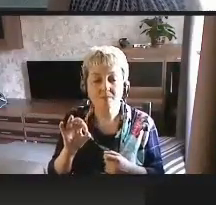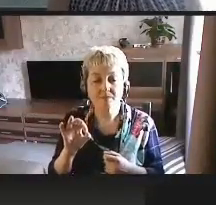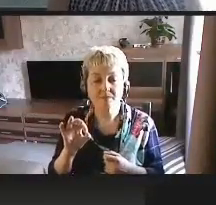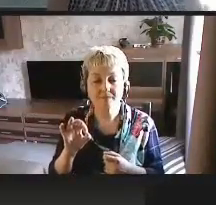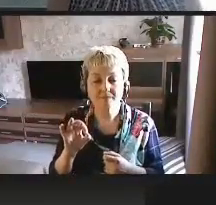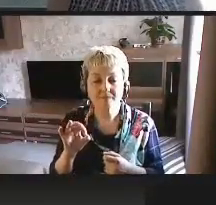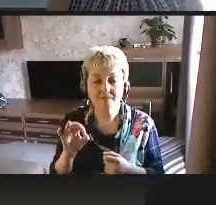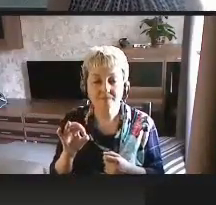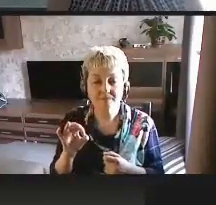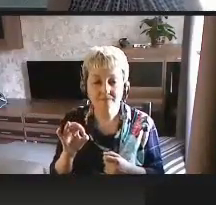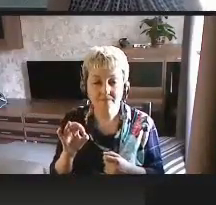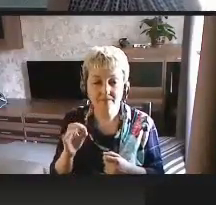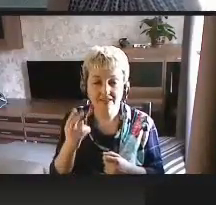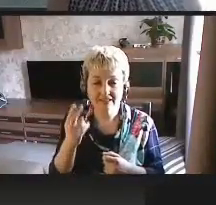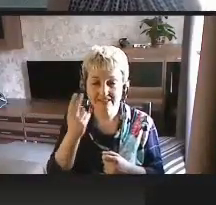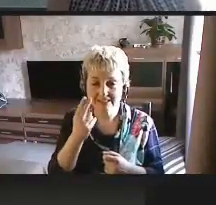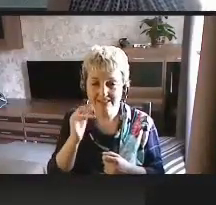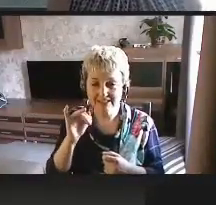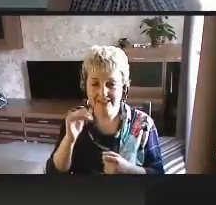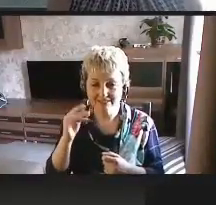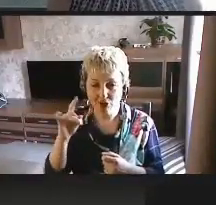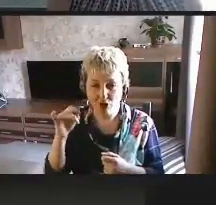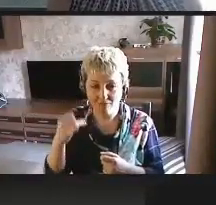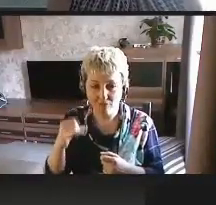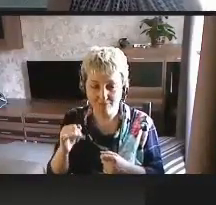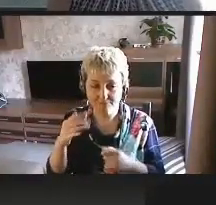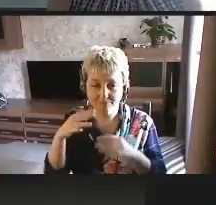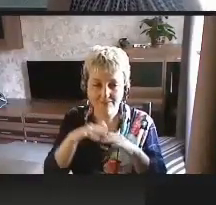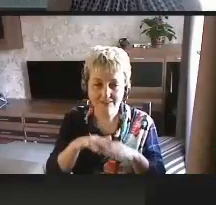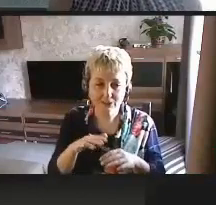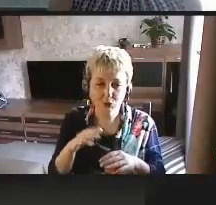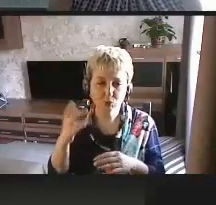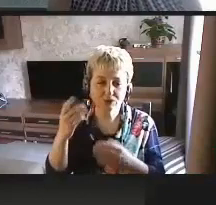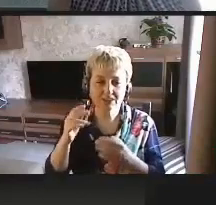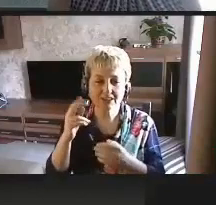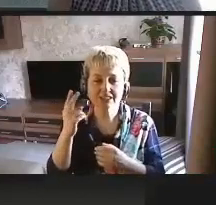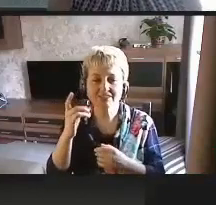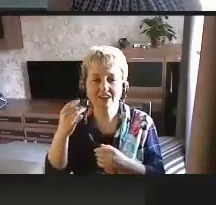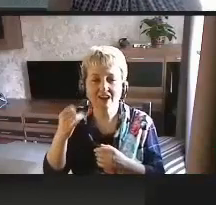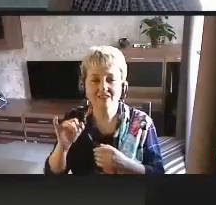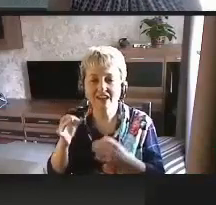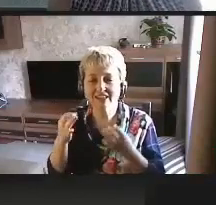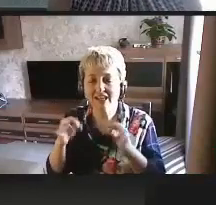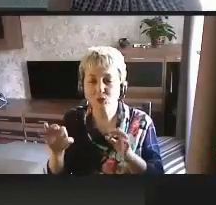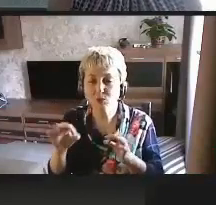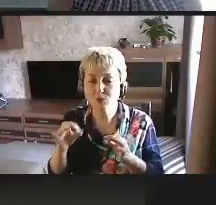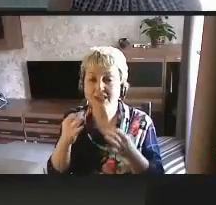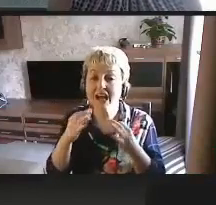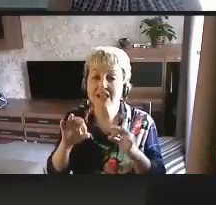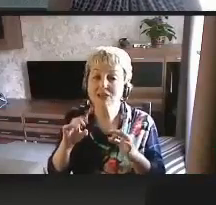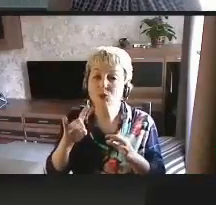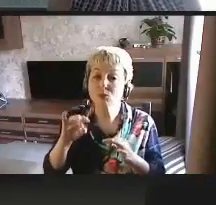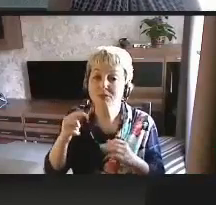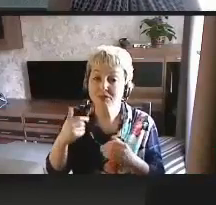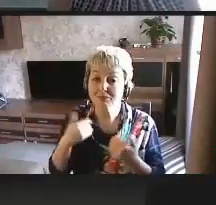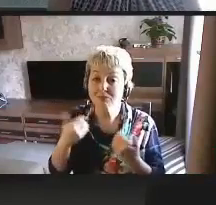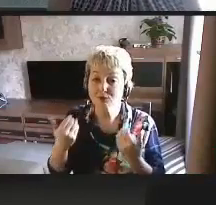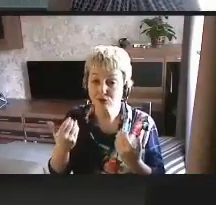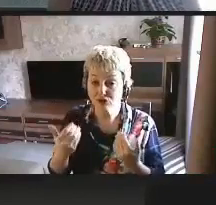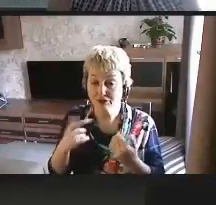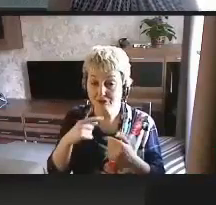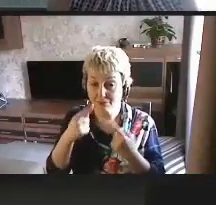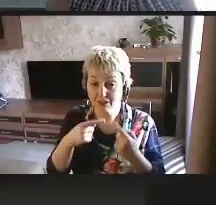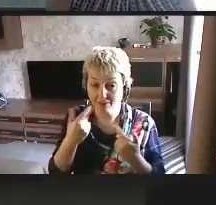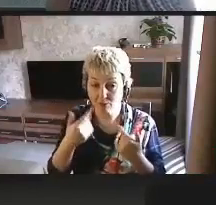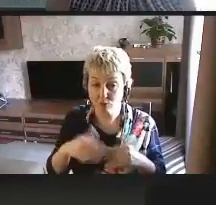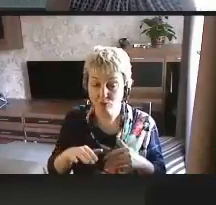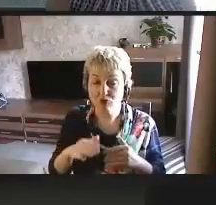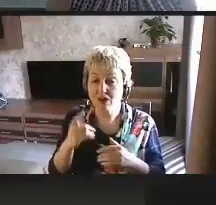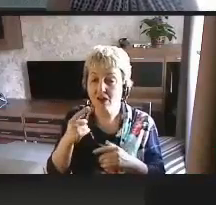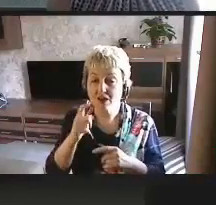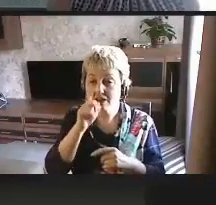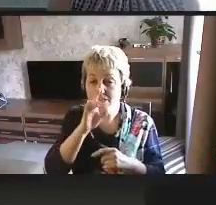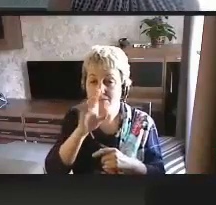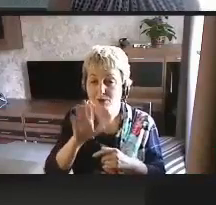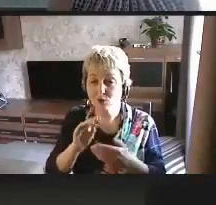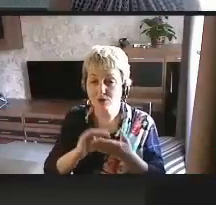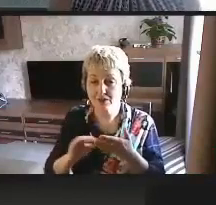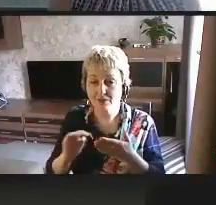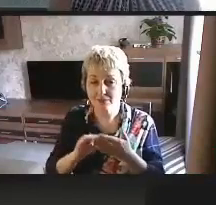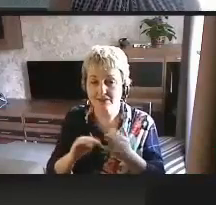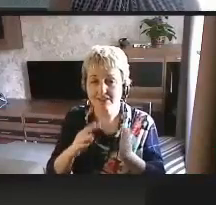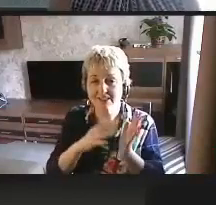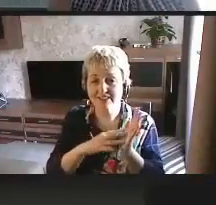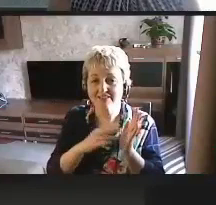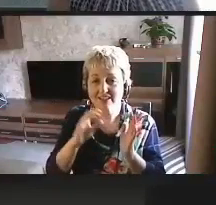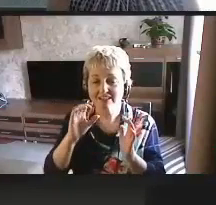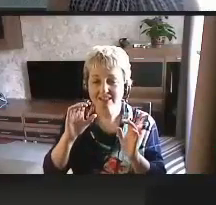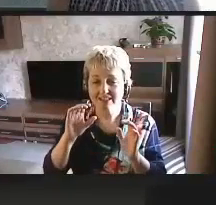о цифровой инклюзии или цифровой доступности. Ну, во-первых, это доступность. Мы только что о ней поговорили. Она очень неплохо описана в девятой